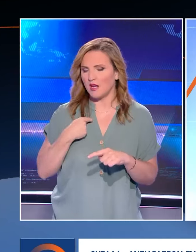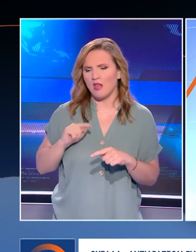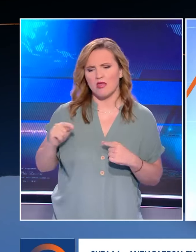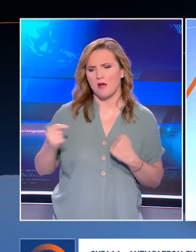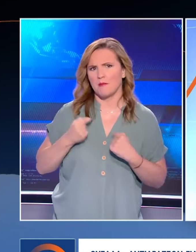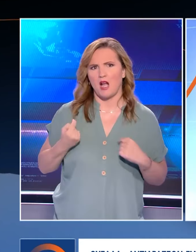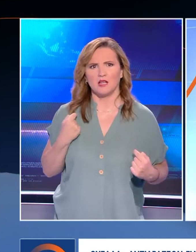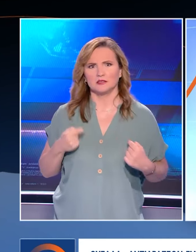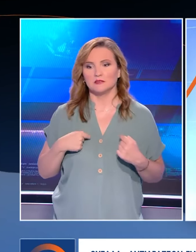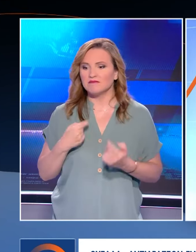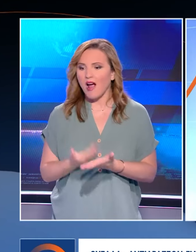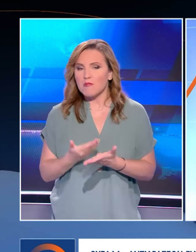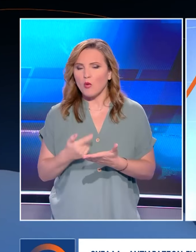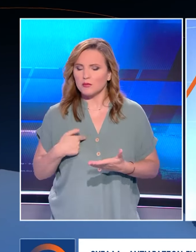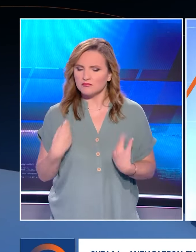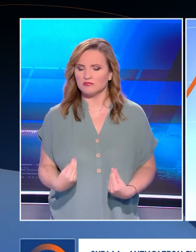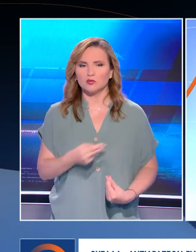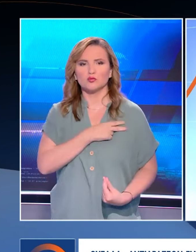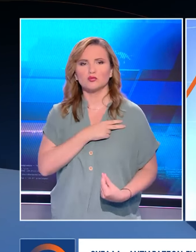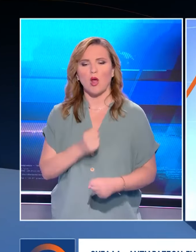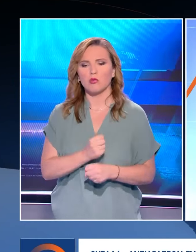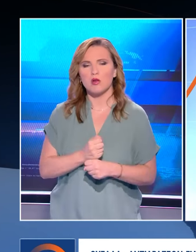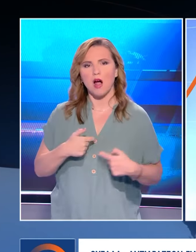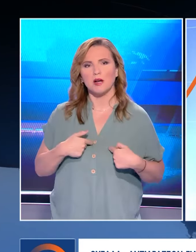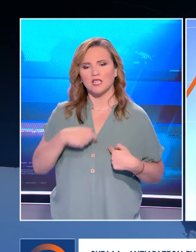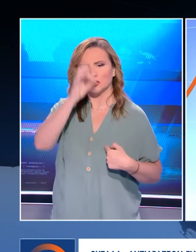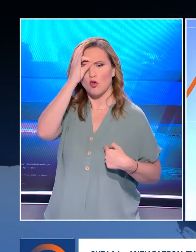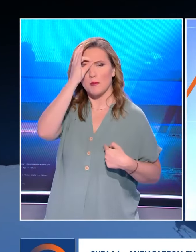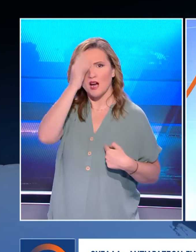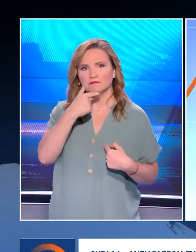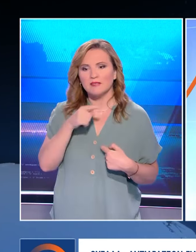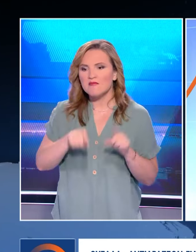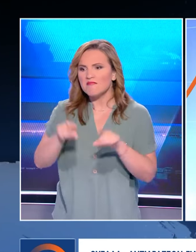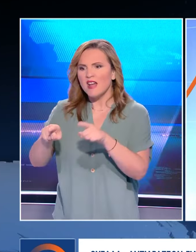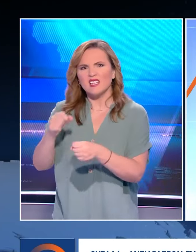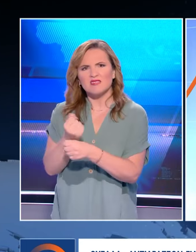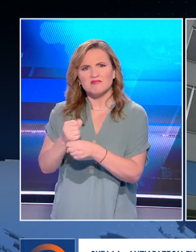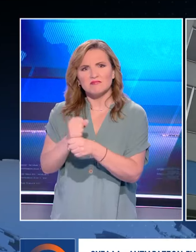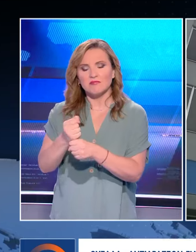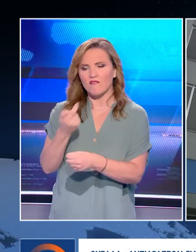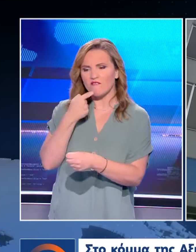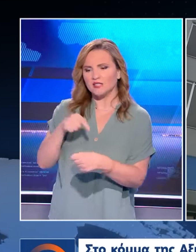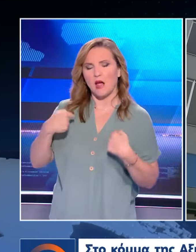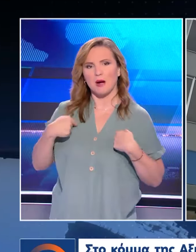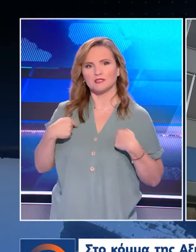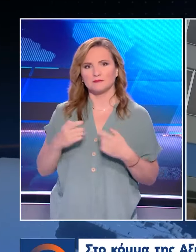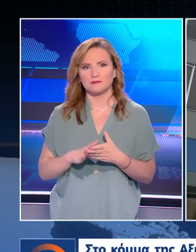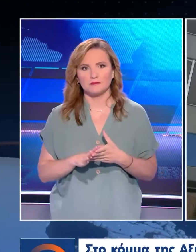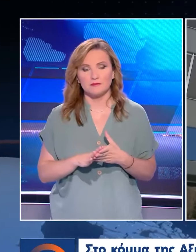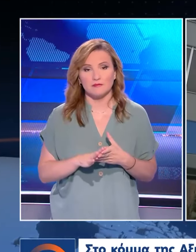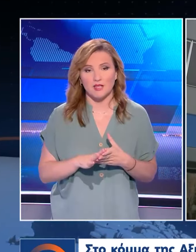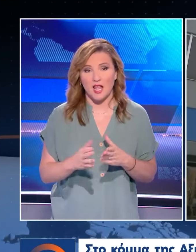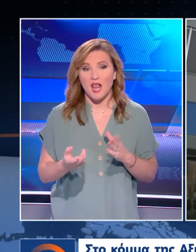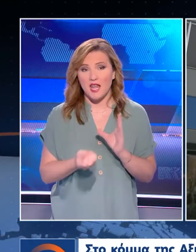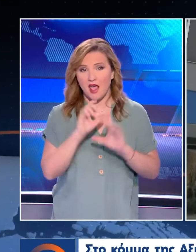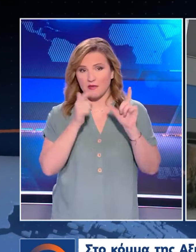Τον αντίον ίσως να αποδεικνύει ότι κάνουμε καλά τη δουλειά μας αφού η ισχυνή μειοψηφία των αιμονικών συνεχίζει να μας εξυβρίζει. Στο κόμμα της Αξιωματικής Αντιπολίτευσης